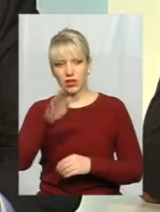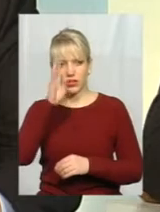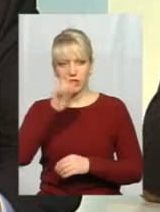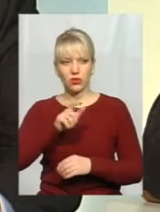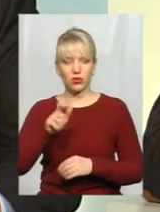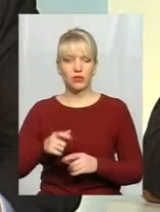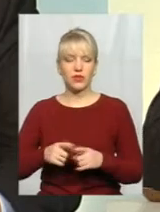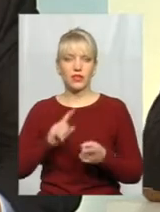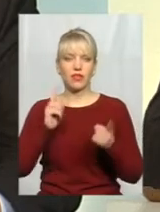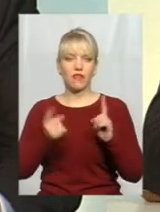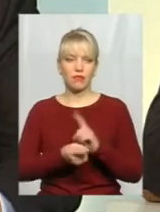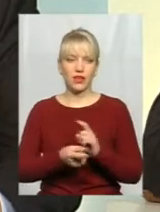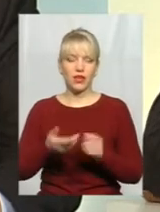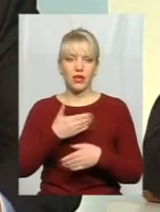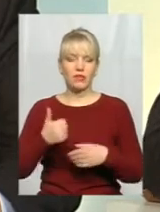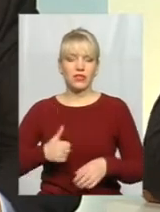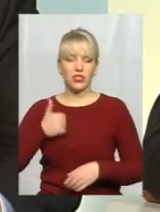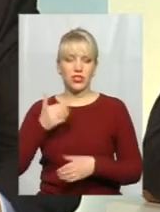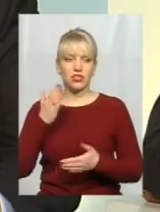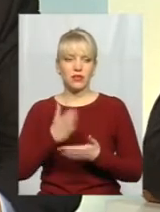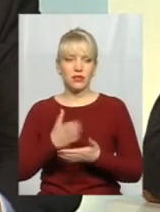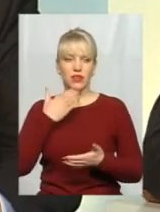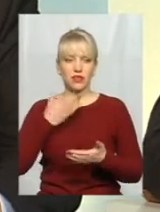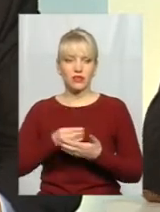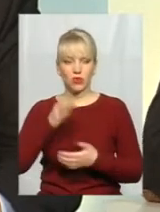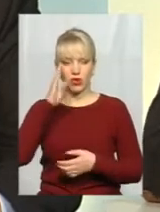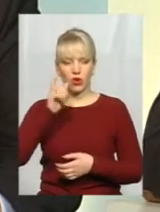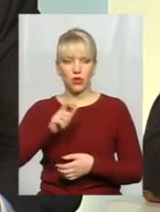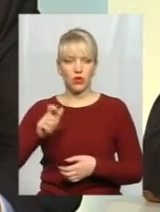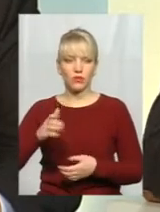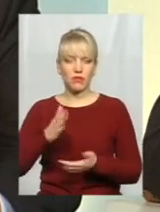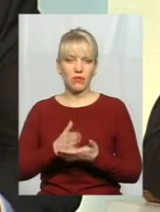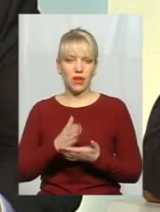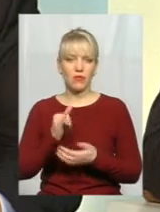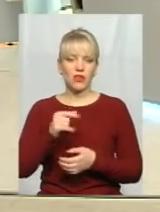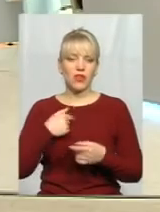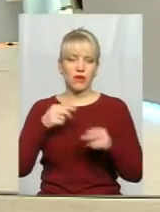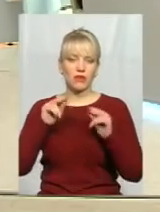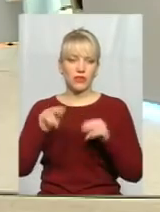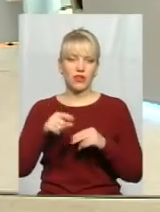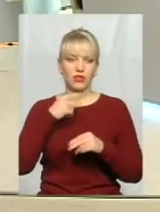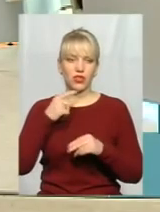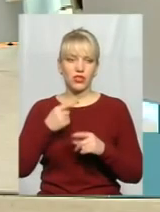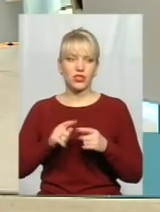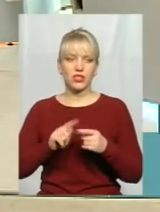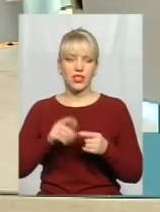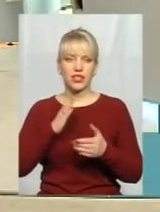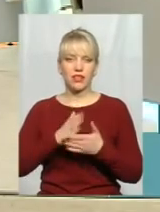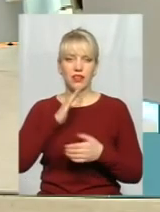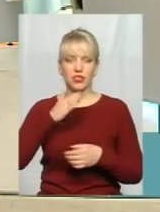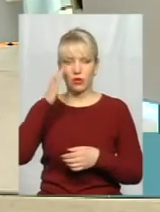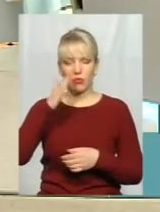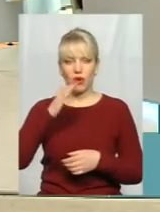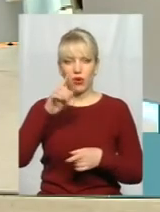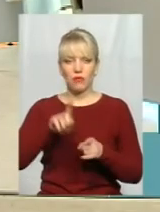ніхто навпаки, ми за честь мали своїх хлопців маємо, і це, я вам відверто говорю, це є наші бобратимі. Тим